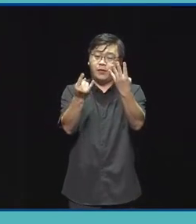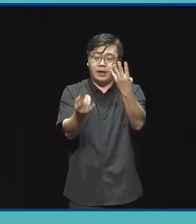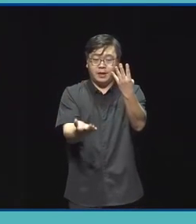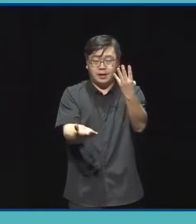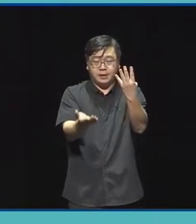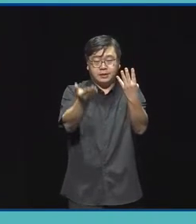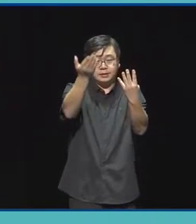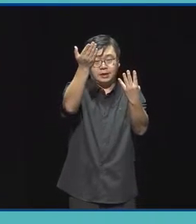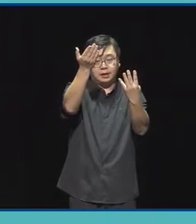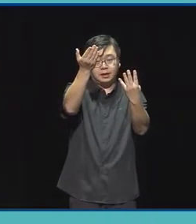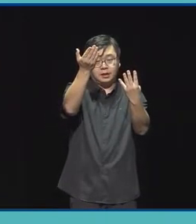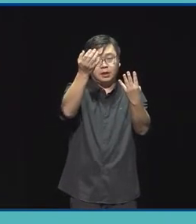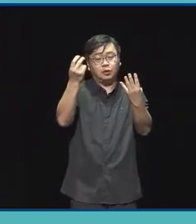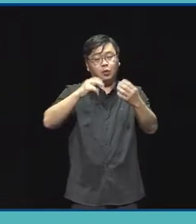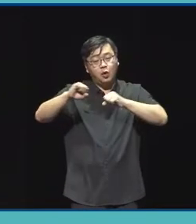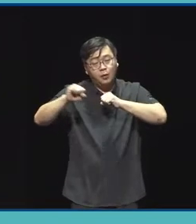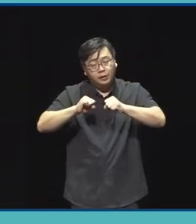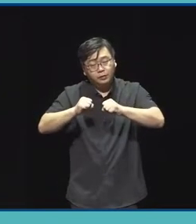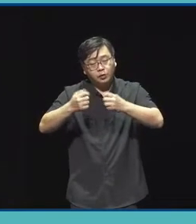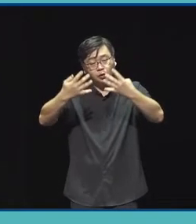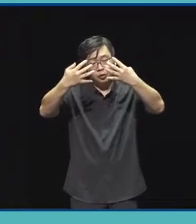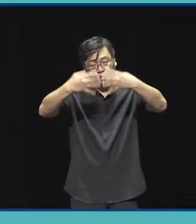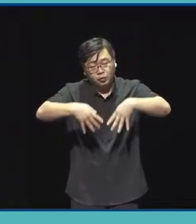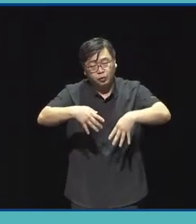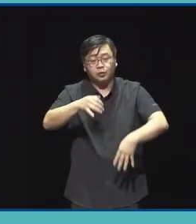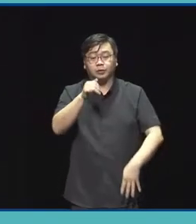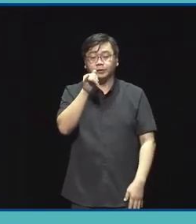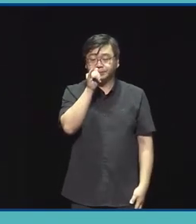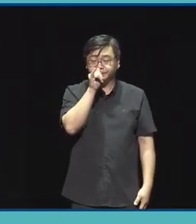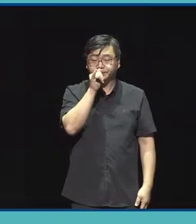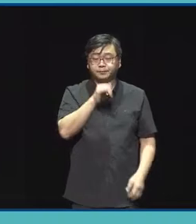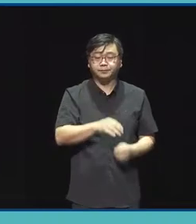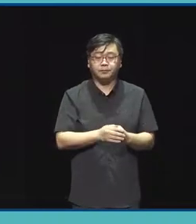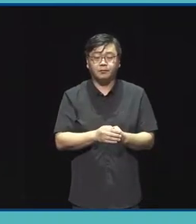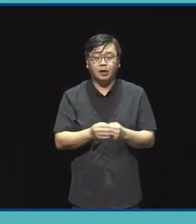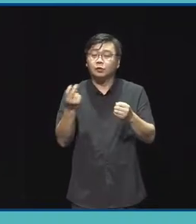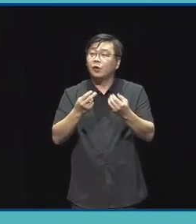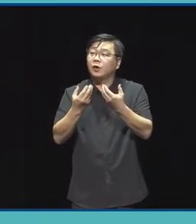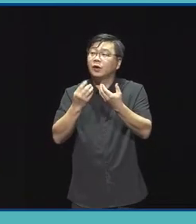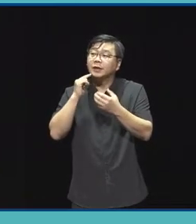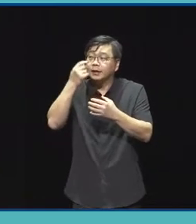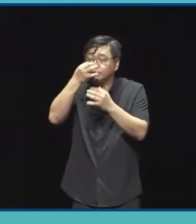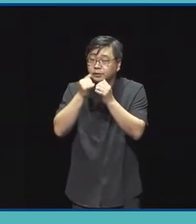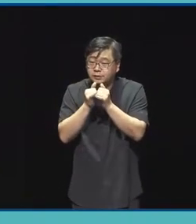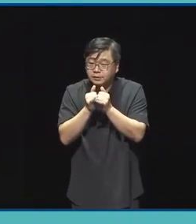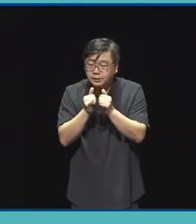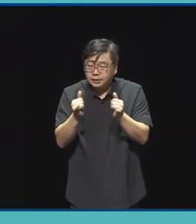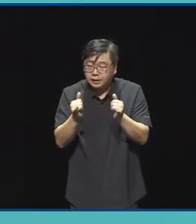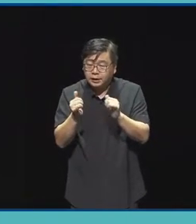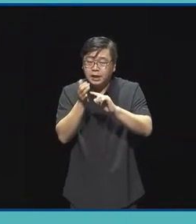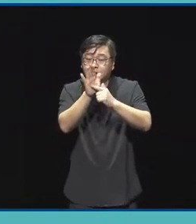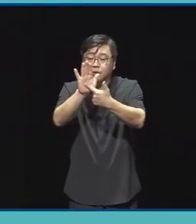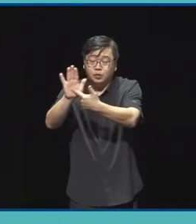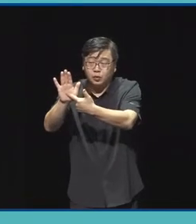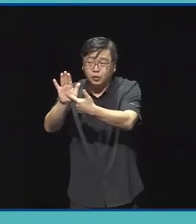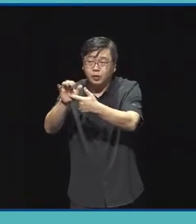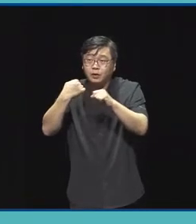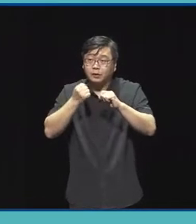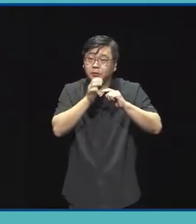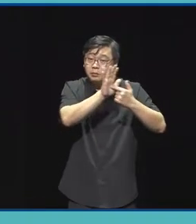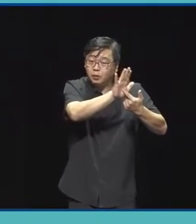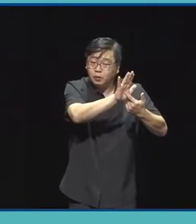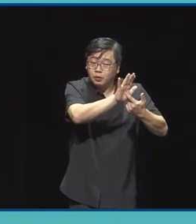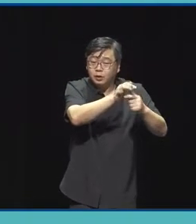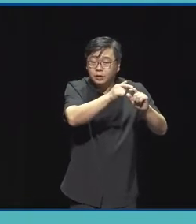이에 준하는 기타 활동들 기타 활동이라고 하는 것이 예술과 기술융합 지원에서는 공연과 전시, 이해의 형태로도 그